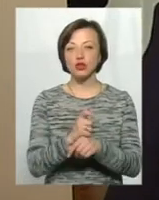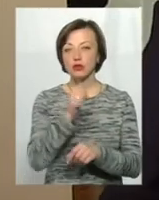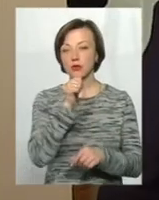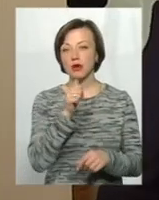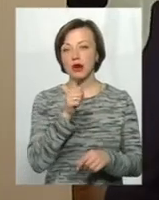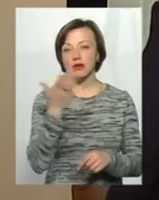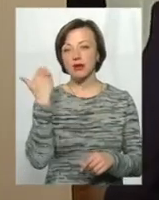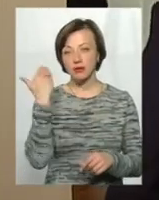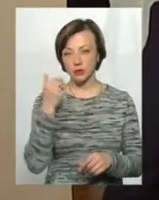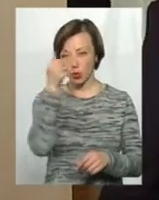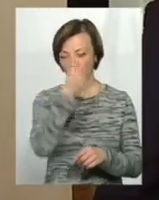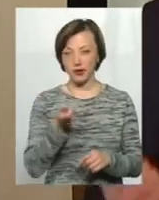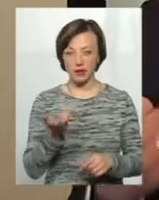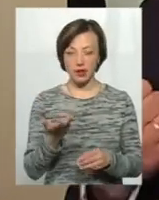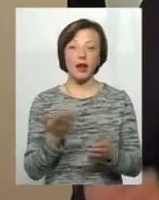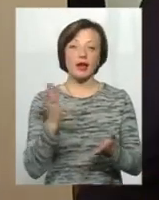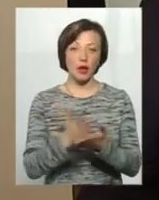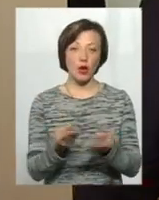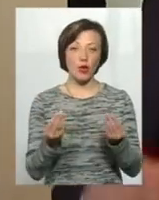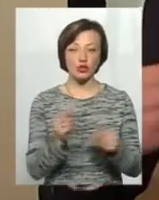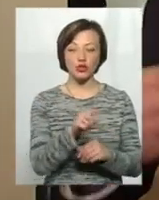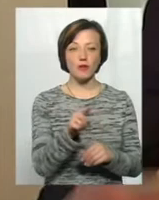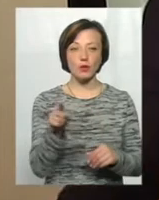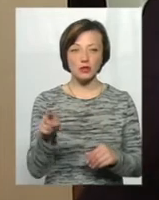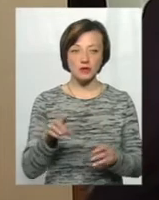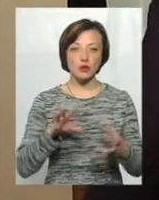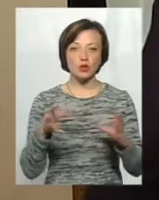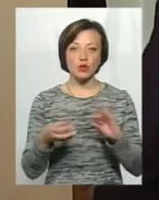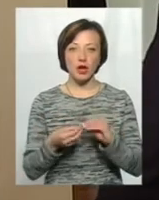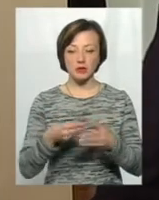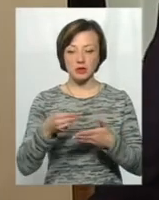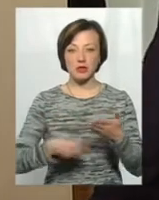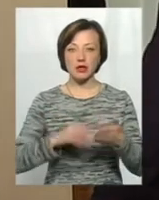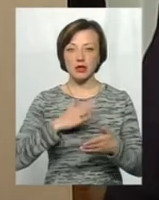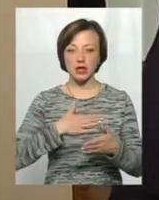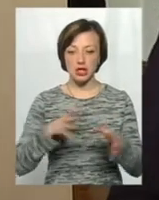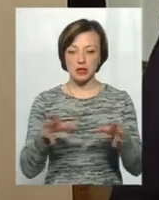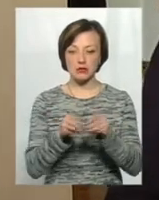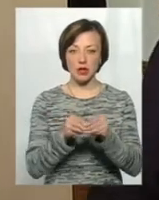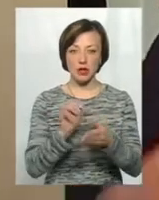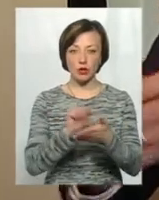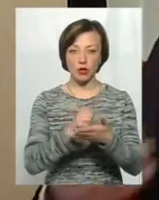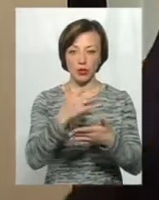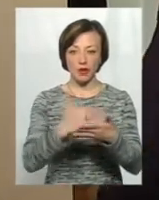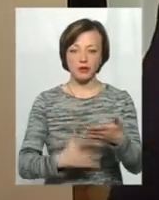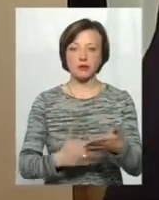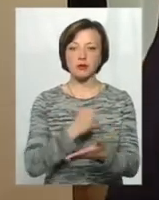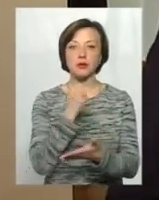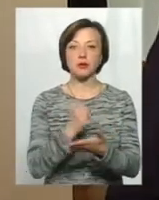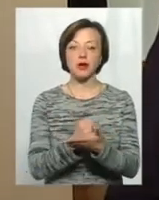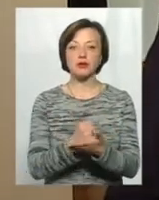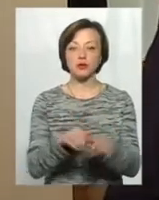В них є кошти. І сьогодні вони в результаті підписання наших з ними спільних меморандумів вже приймають